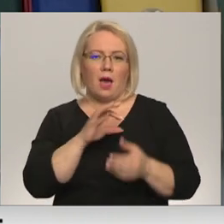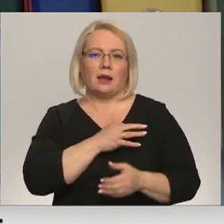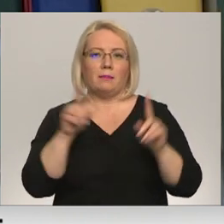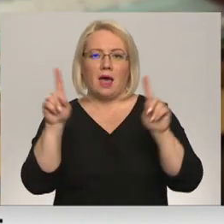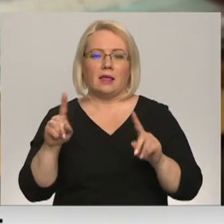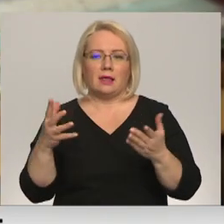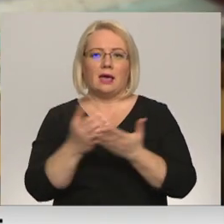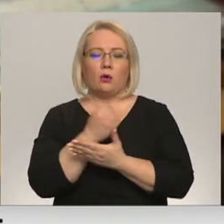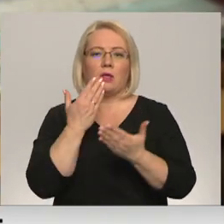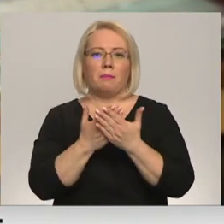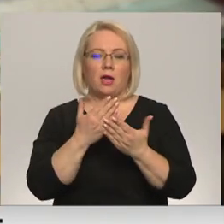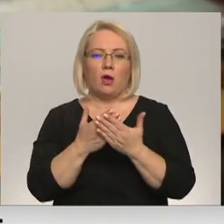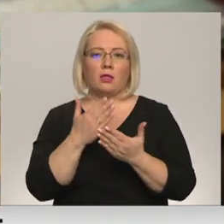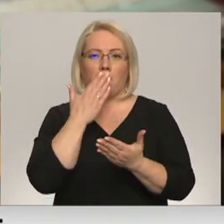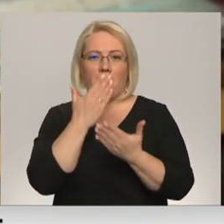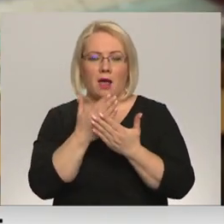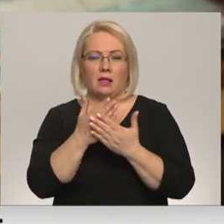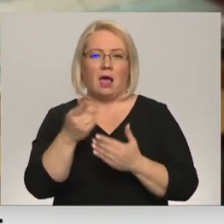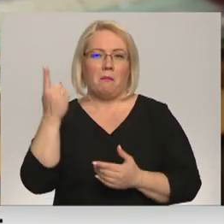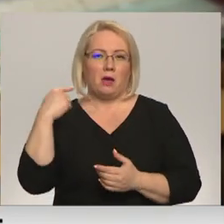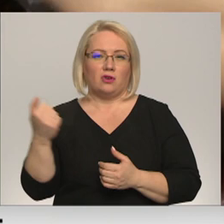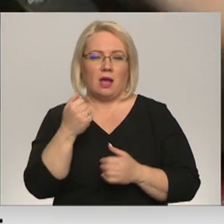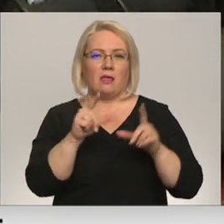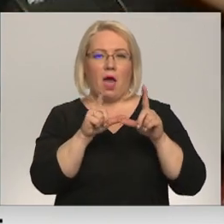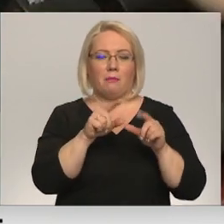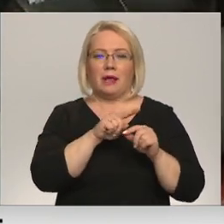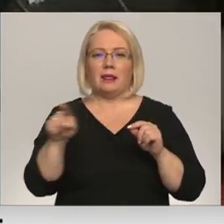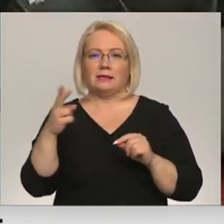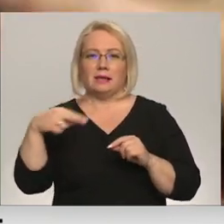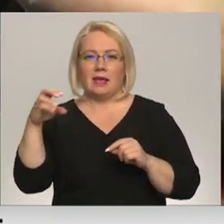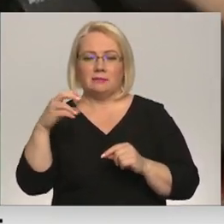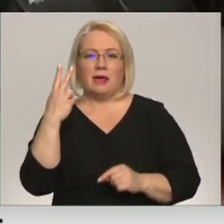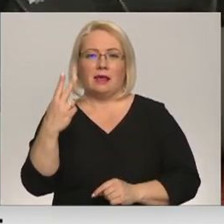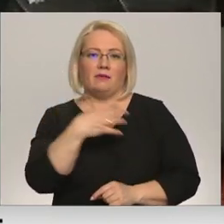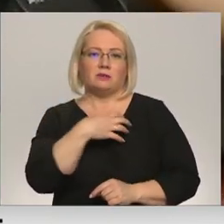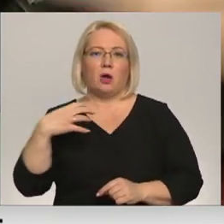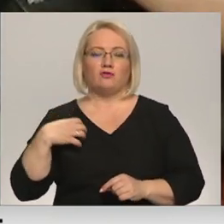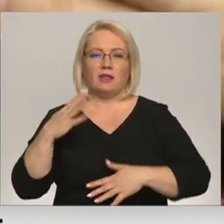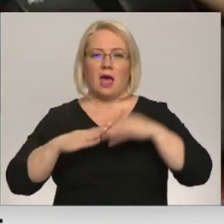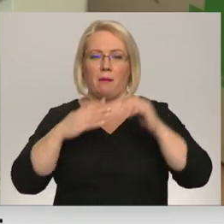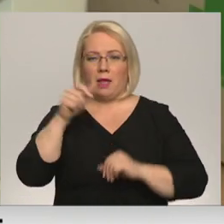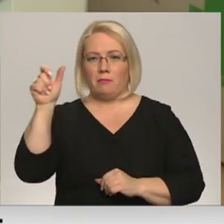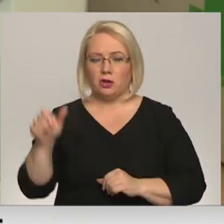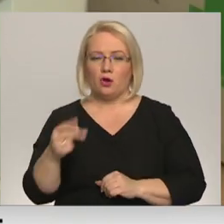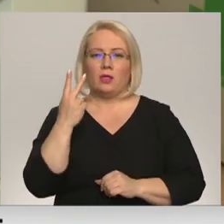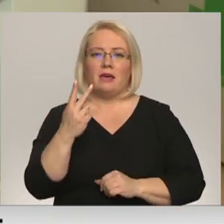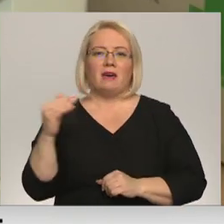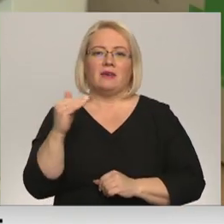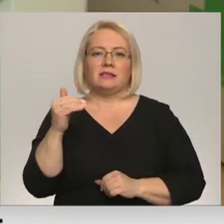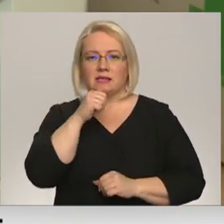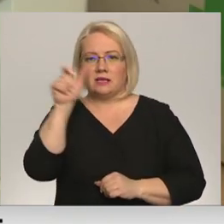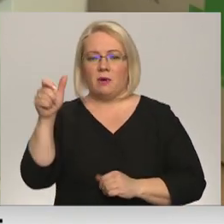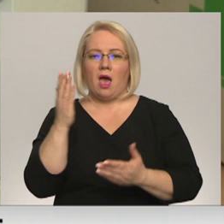pierādījumi liecina, ka pērni laikā no aprīļa līdz decembrim divas pašvaldības amatpersonas un divas fiziskas personas